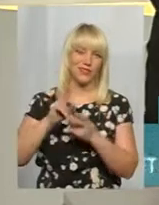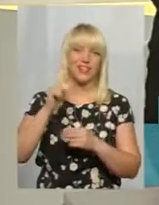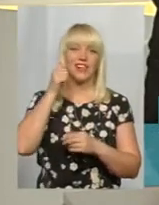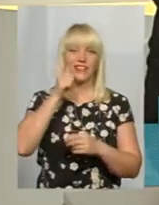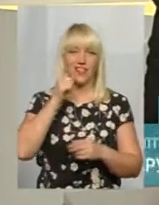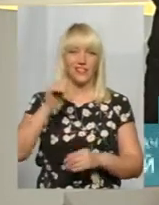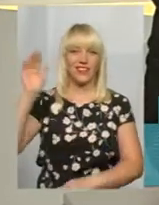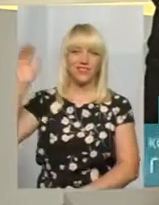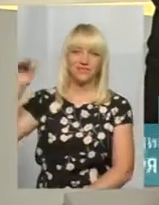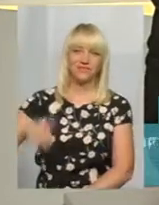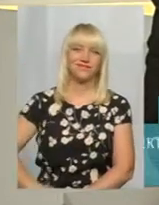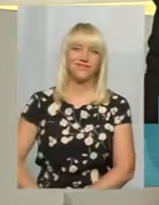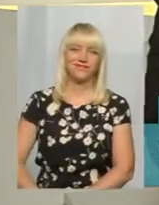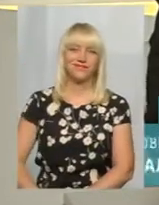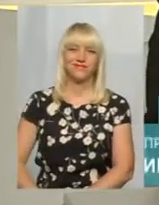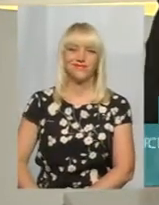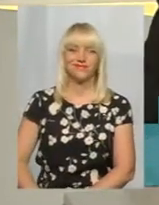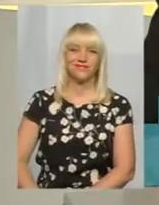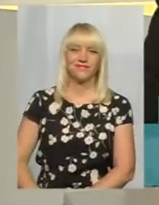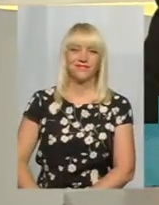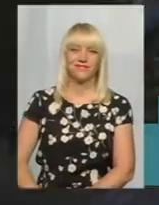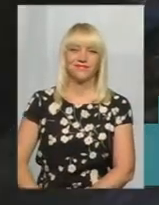19.20 на Поділля Центр. До зустрічі.